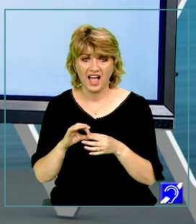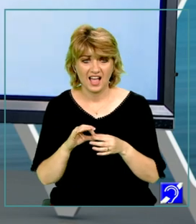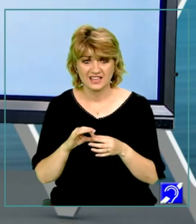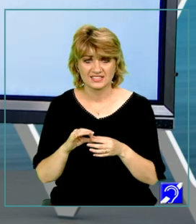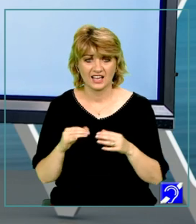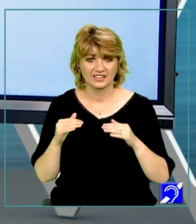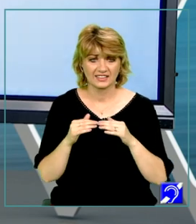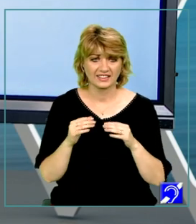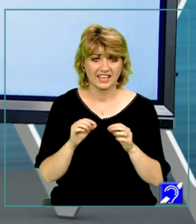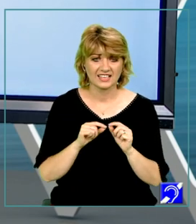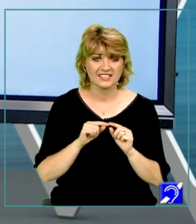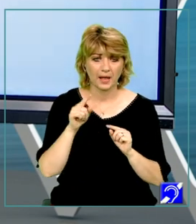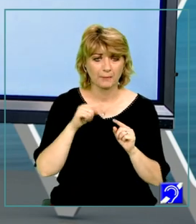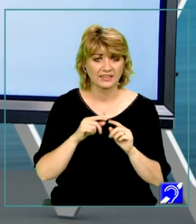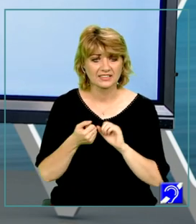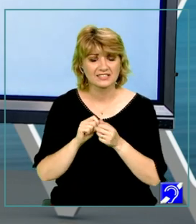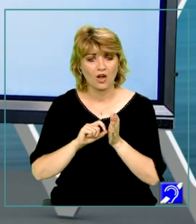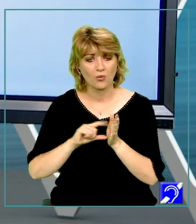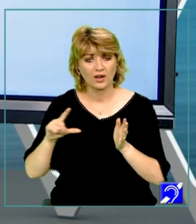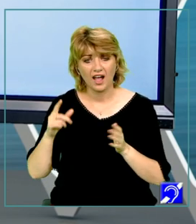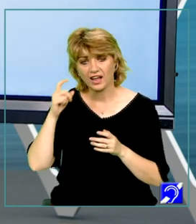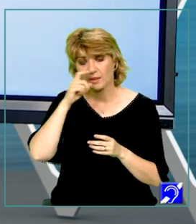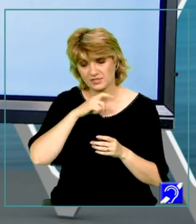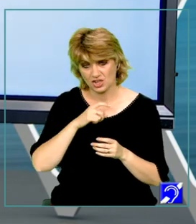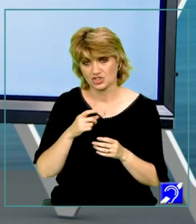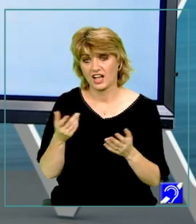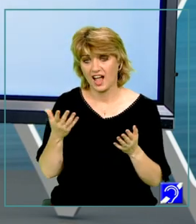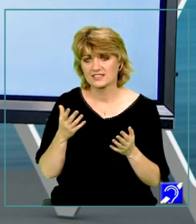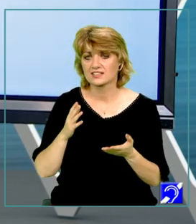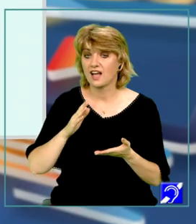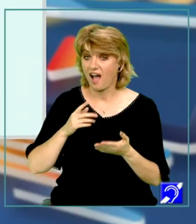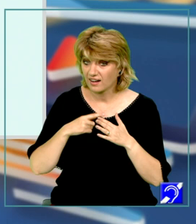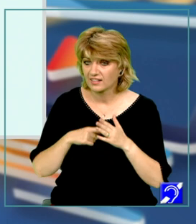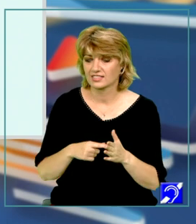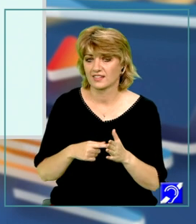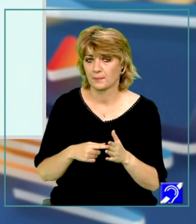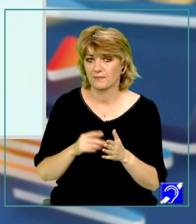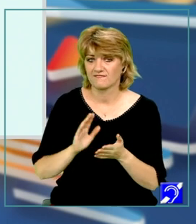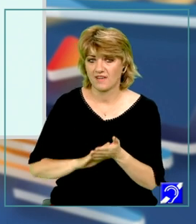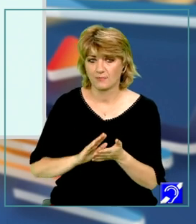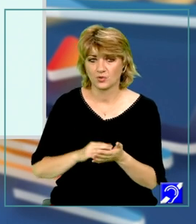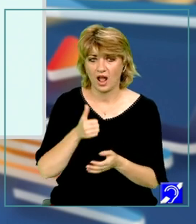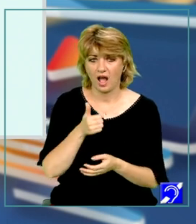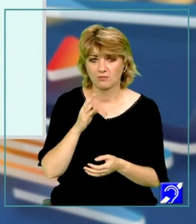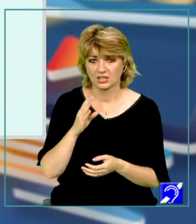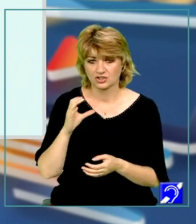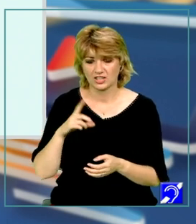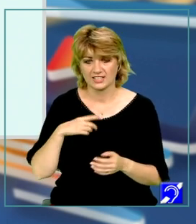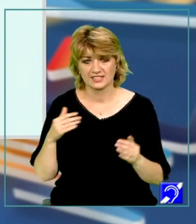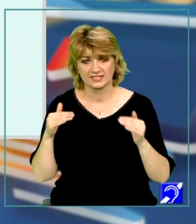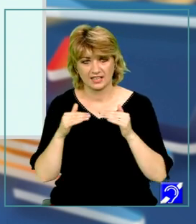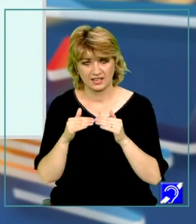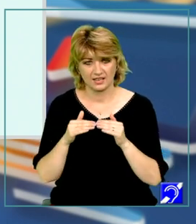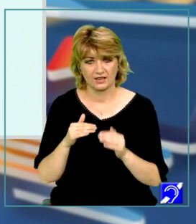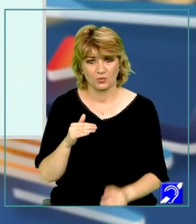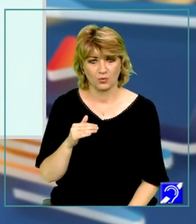segmente sau de unghiuri care ne lipsește ca să justificăm faptul că A, C este congruent cu M, P,